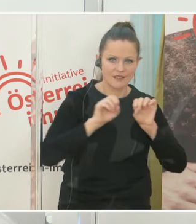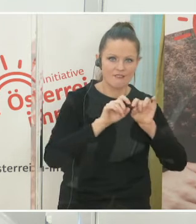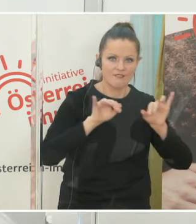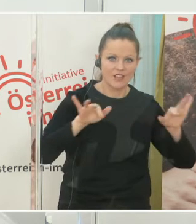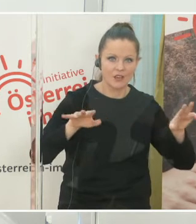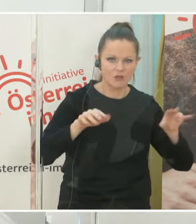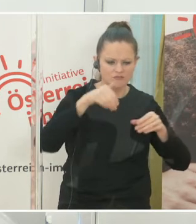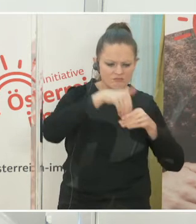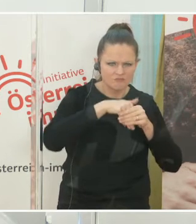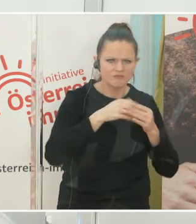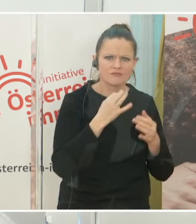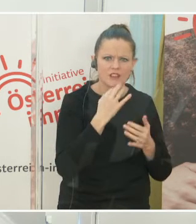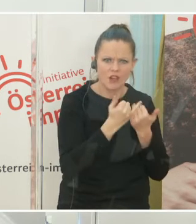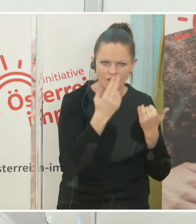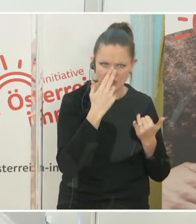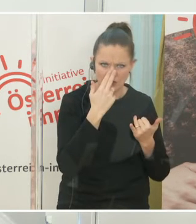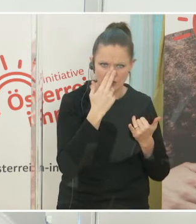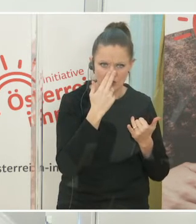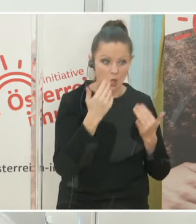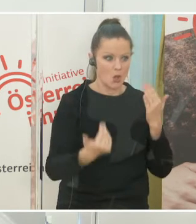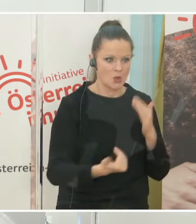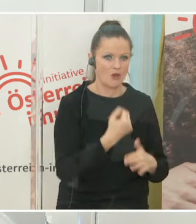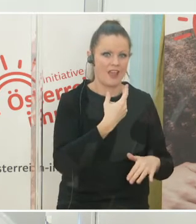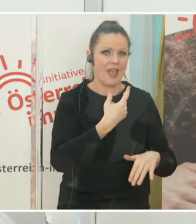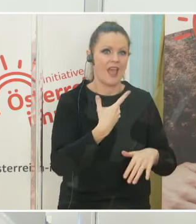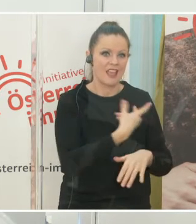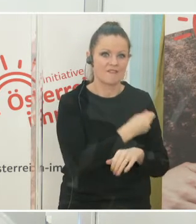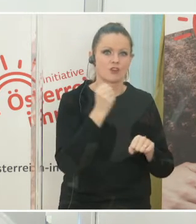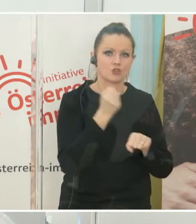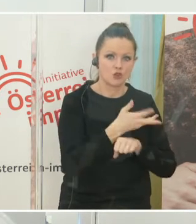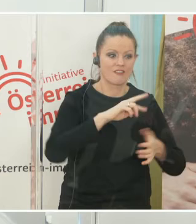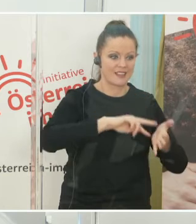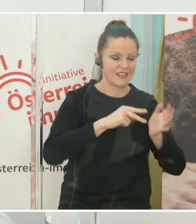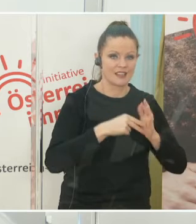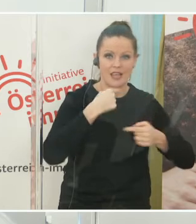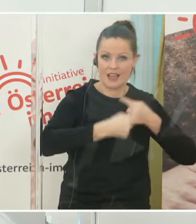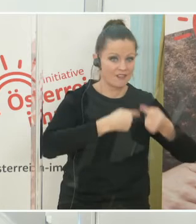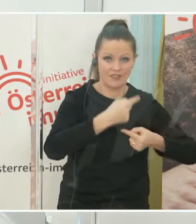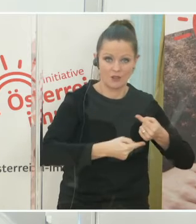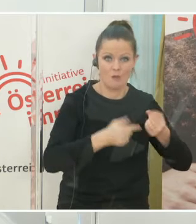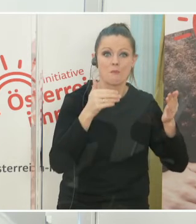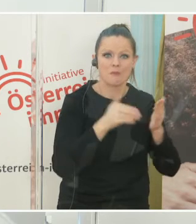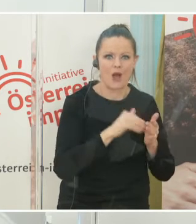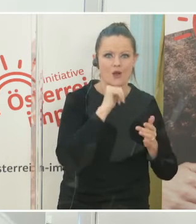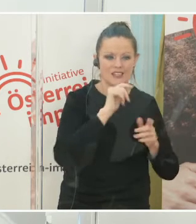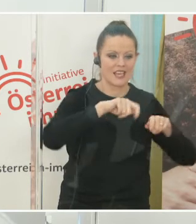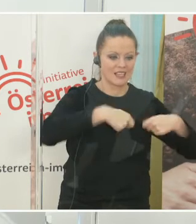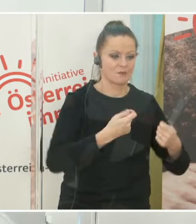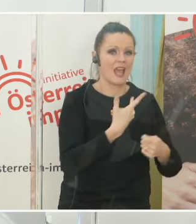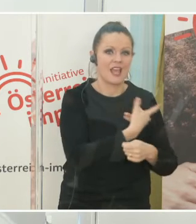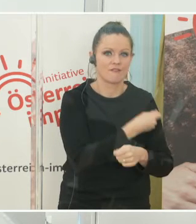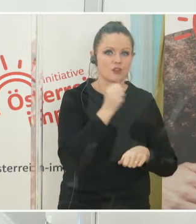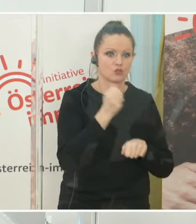neue Impfstofftechnologie entwickeln musste, sondern es gab oder es gibt sogenannte Impfstoffplattformen. Das heißt, es wurden